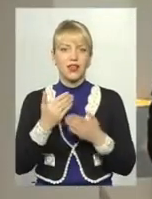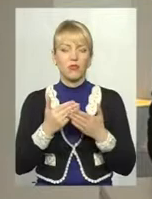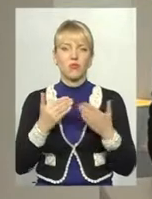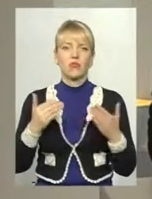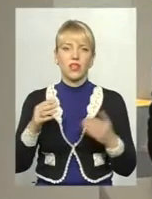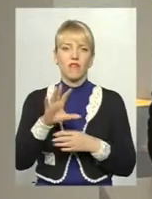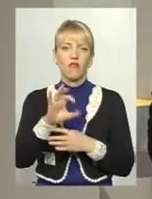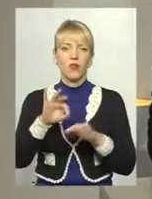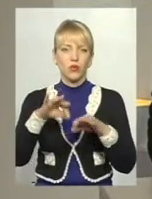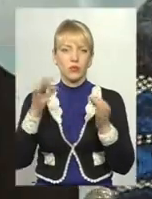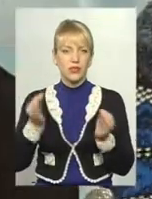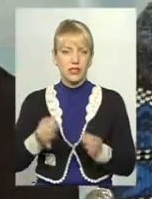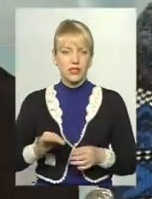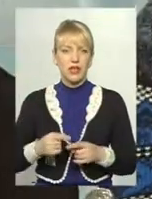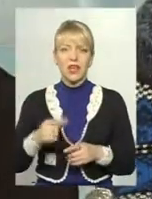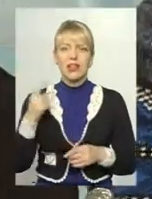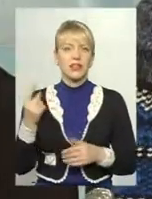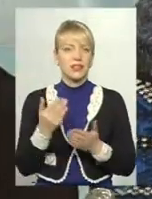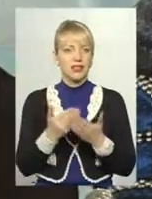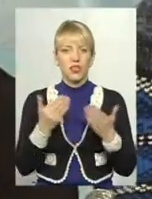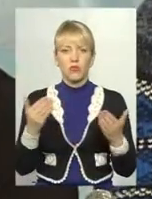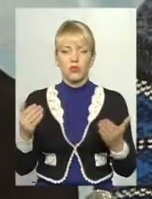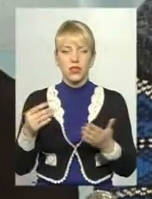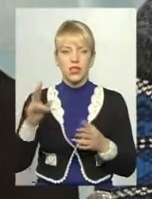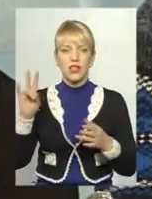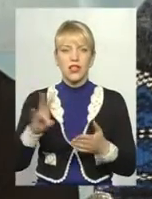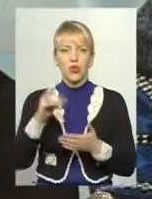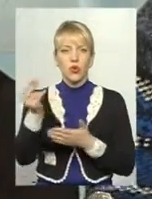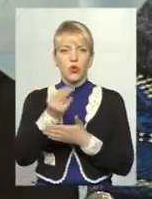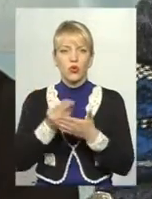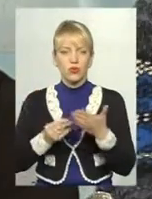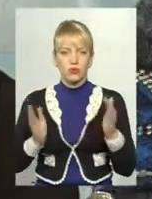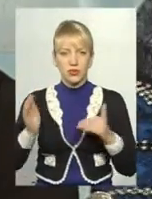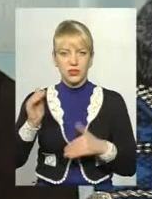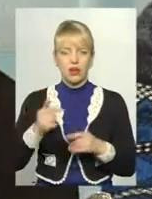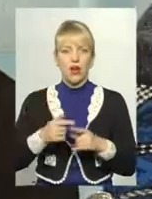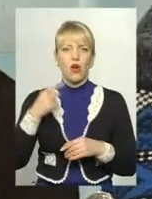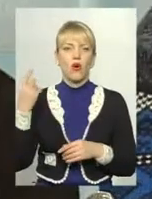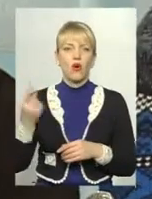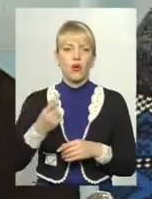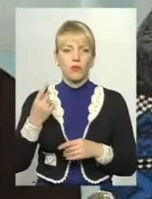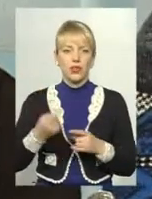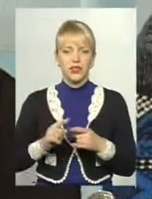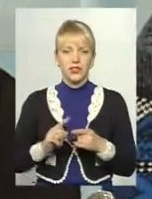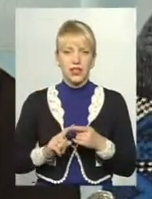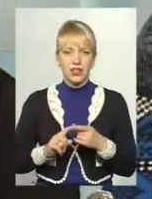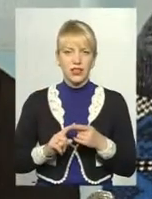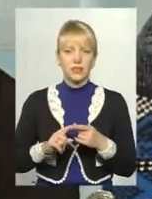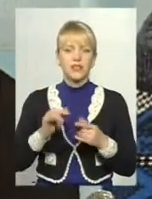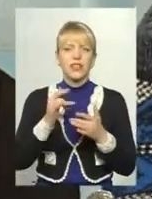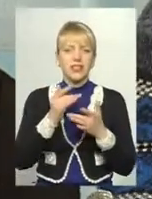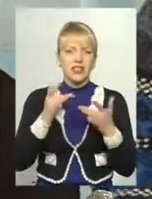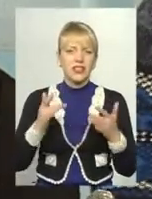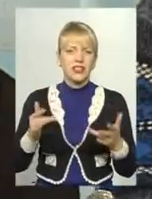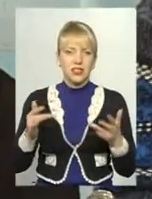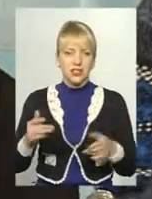єдино в Україні студія дитячого іконопису Нікош. Обласна дитяча бібліотека з роботами, з зоріними кімнатами і так далі.